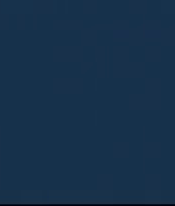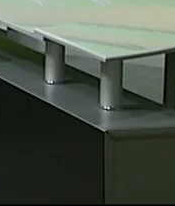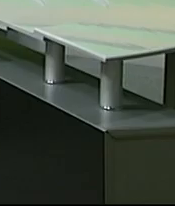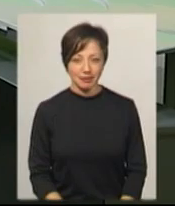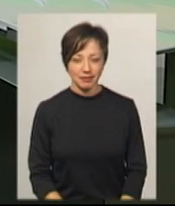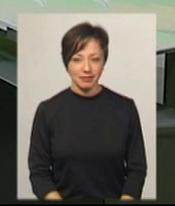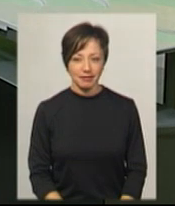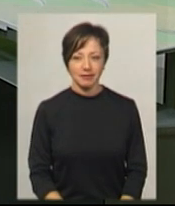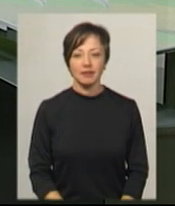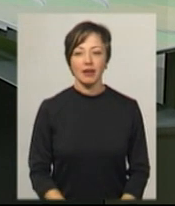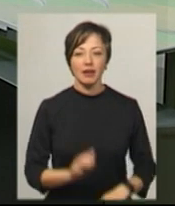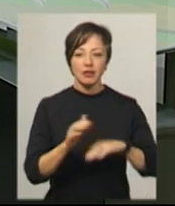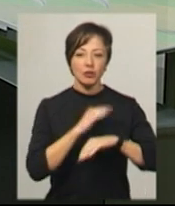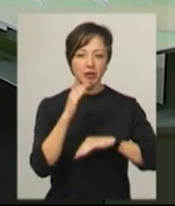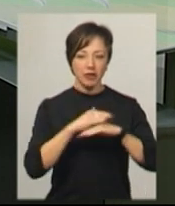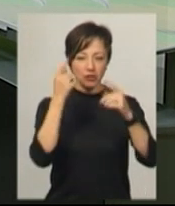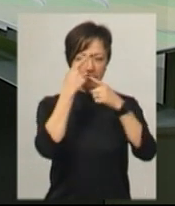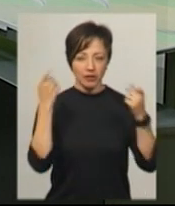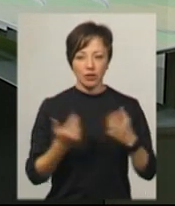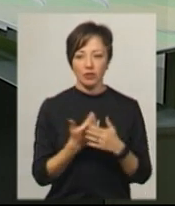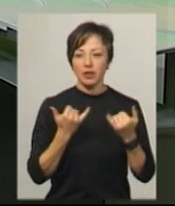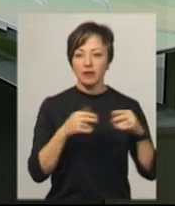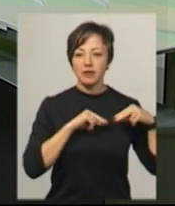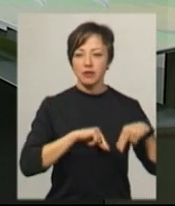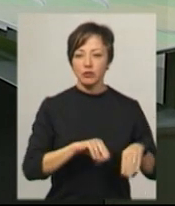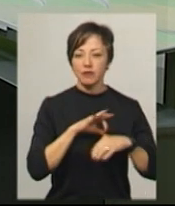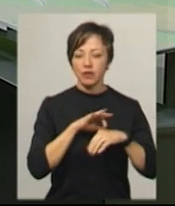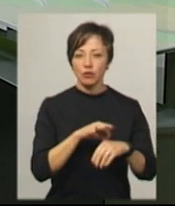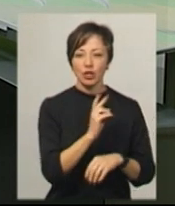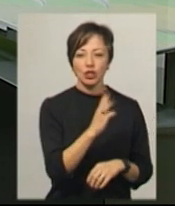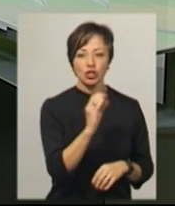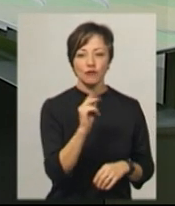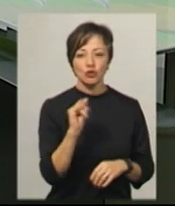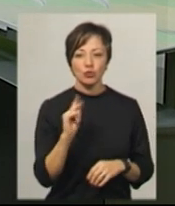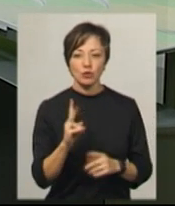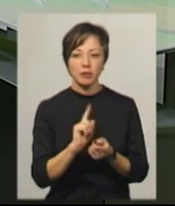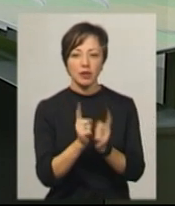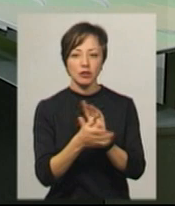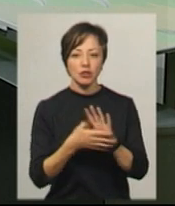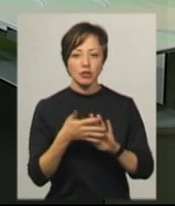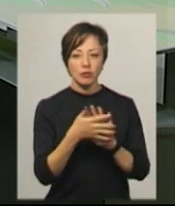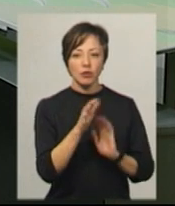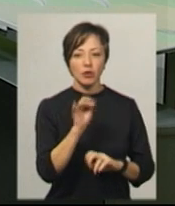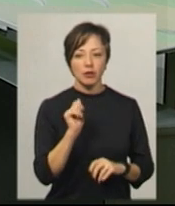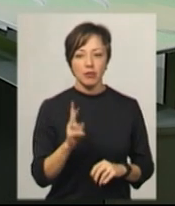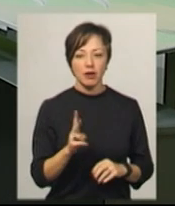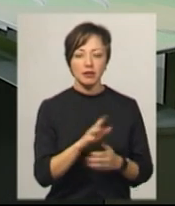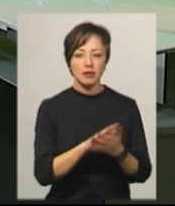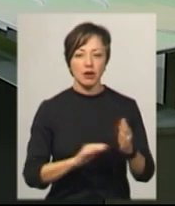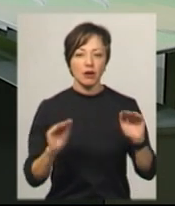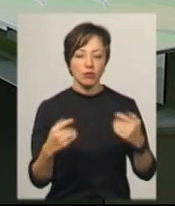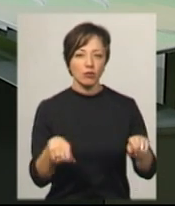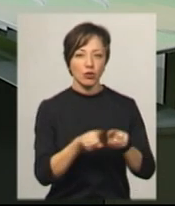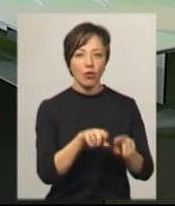Музика Доброго вечора, в ефірі новини. У студії для вас працюють ведуча Катерина Шевчук, на жесту умову перекладає Ольга Рибак. Далі